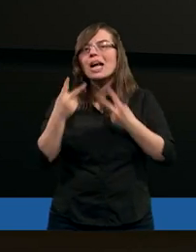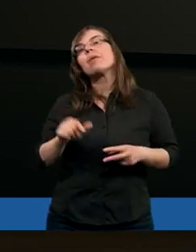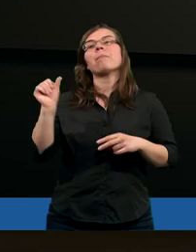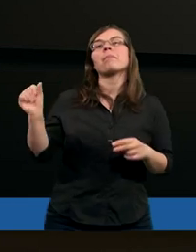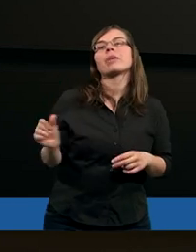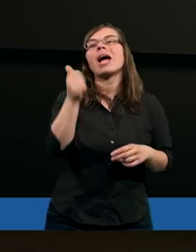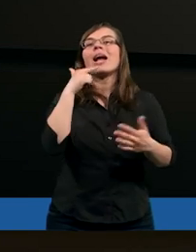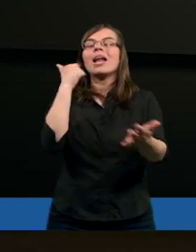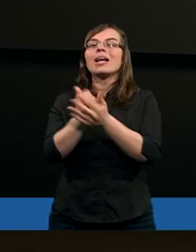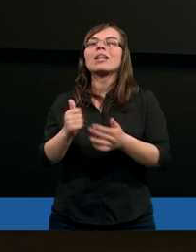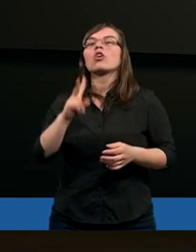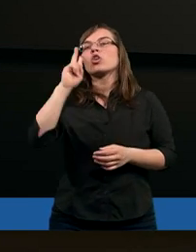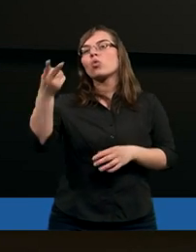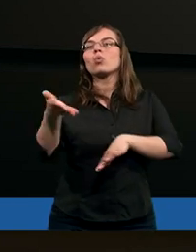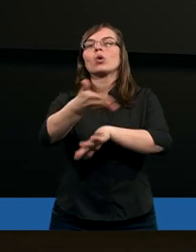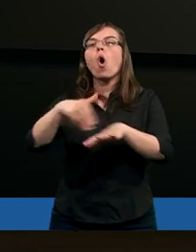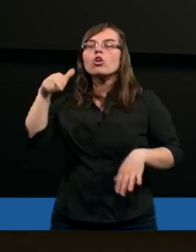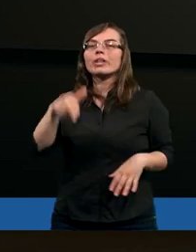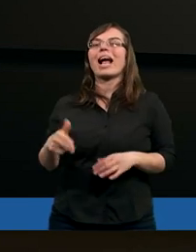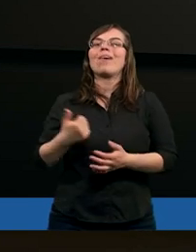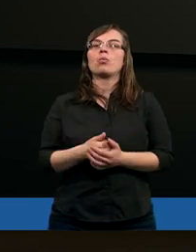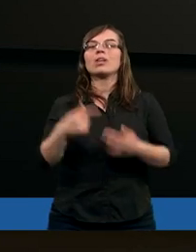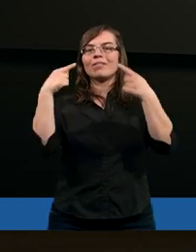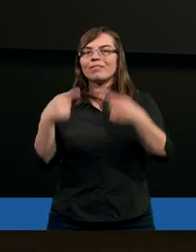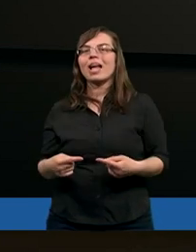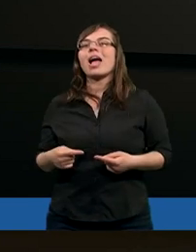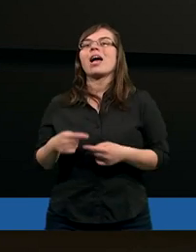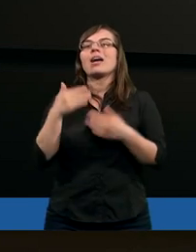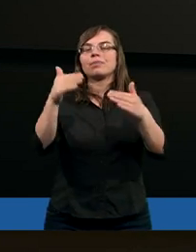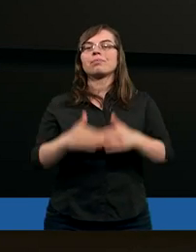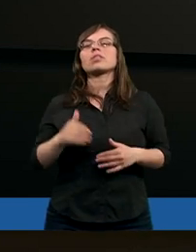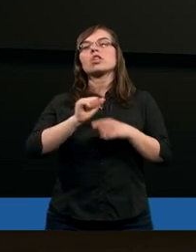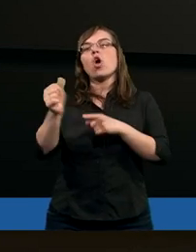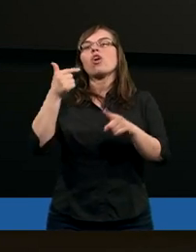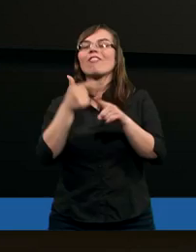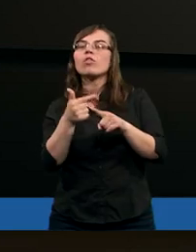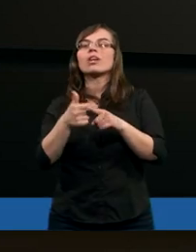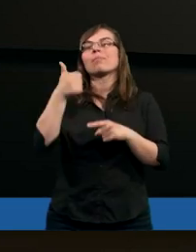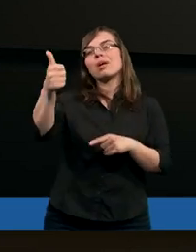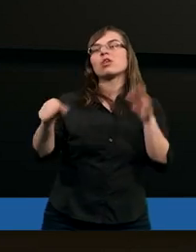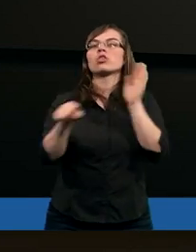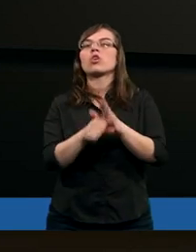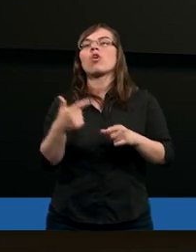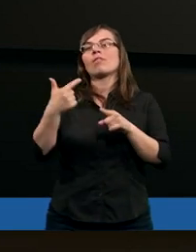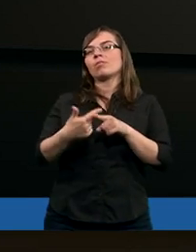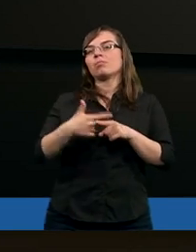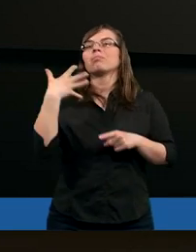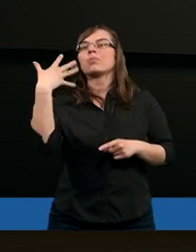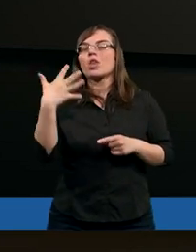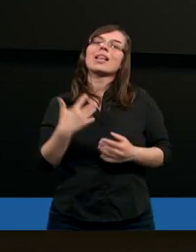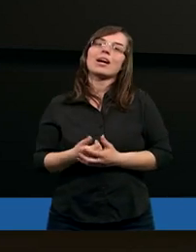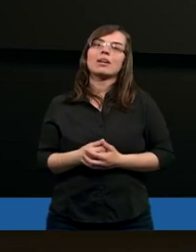z pierwszego listu, z drugiego rozdziału wiersze od 21 do